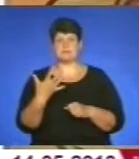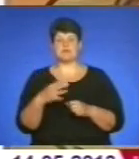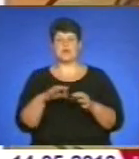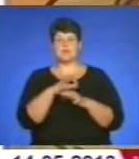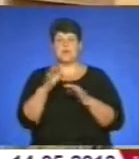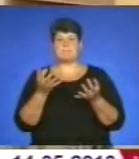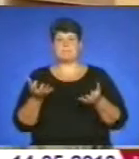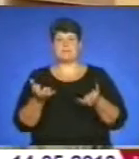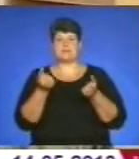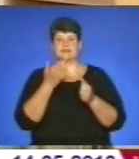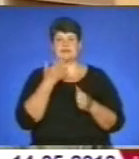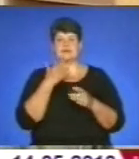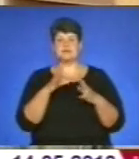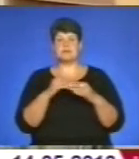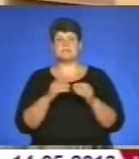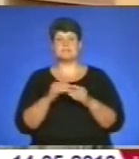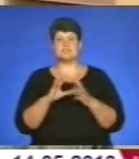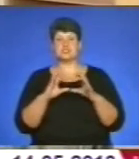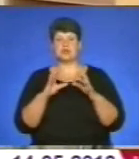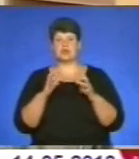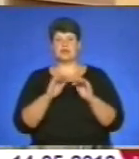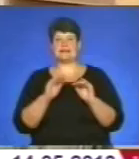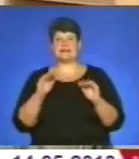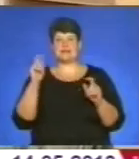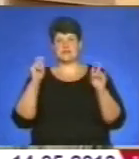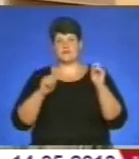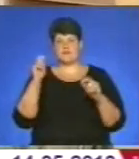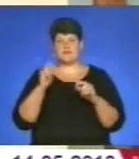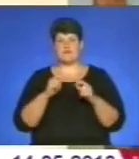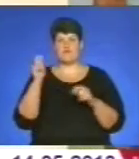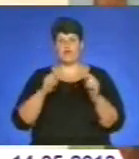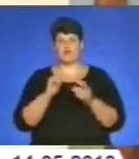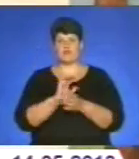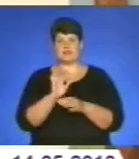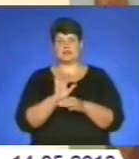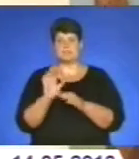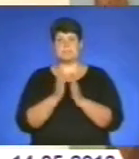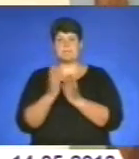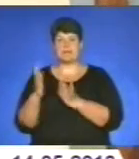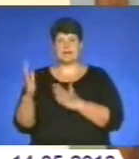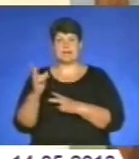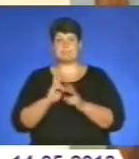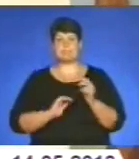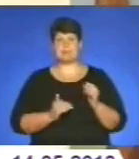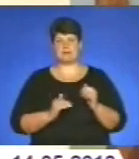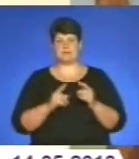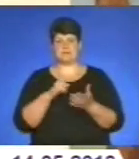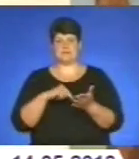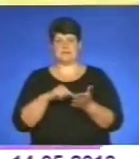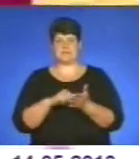спілка письменників України, Львівський міжнародний дитячий фестиваль та форум видавців, бібліотеки і підприємці міста.